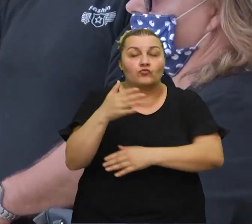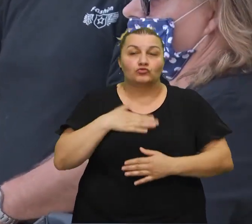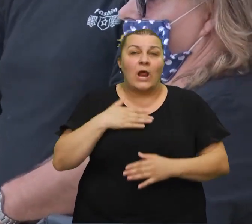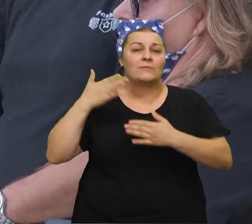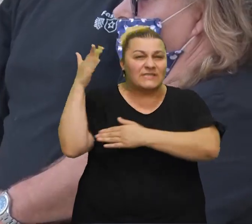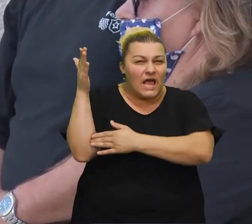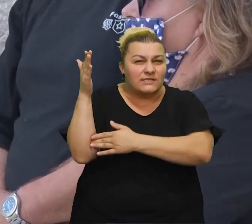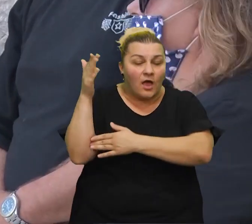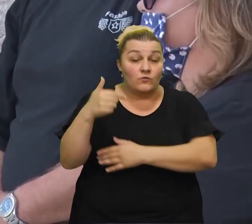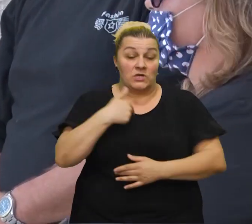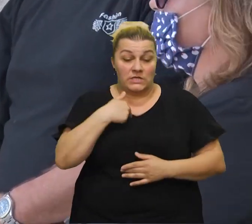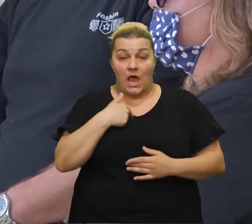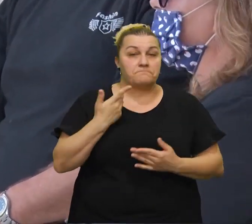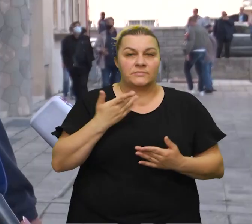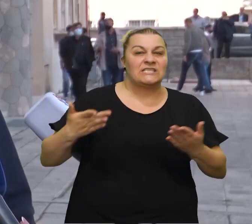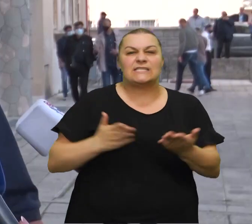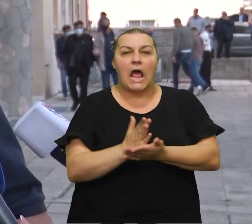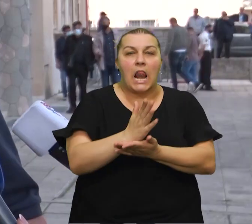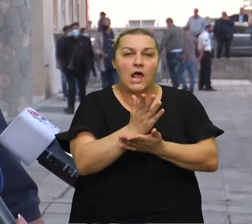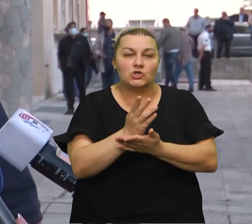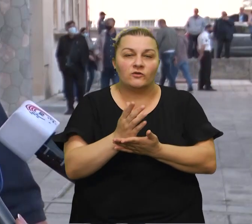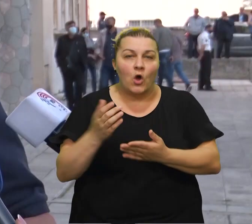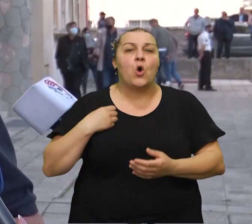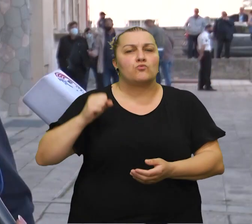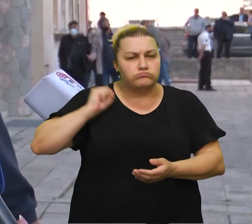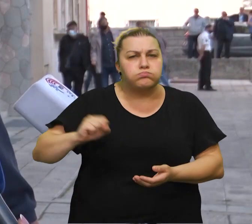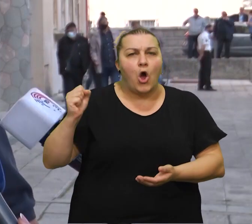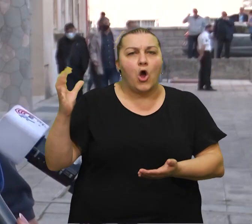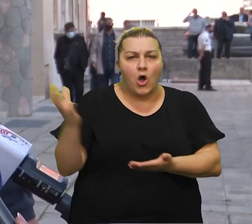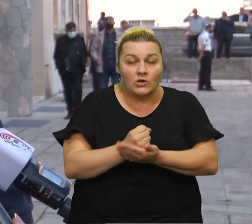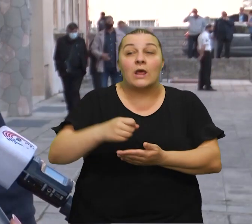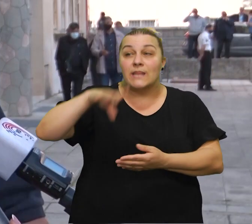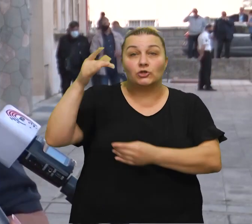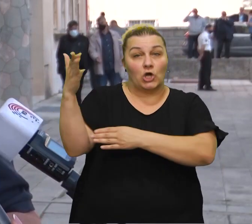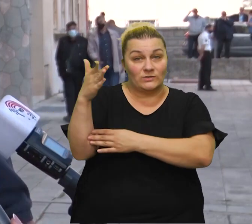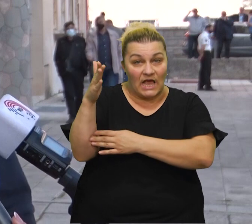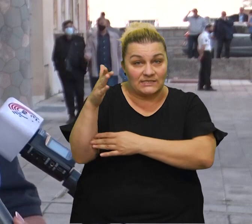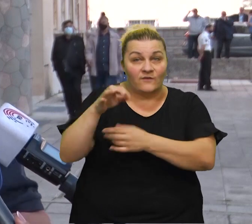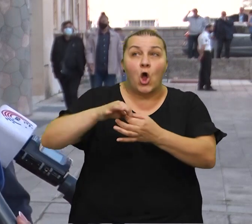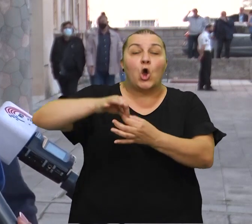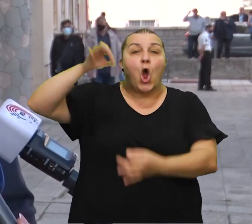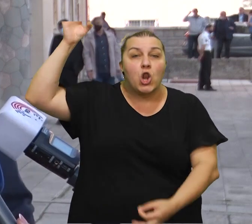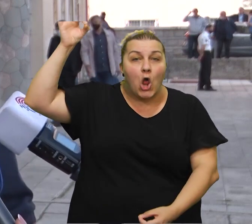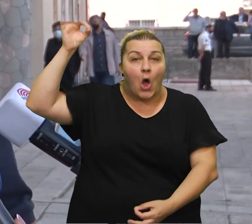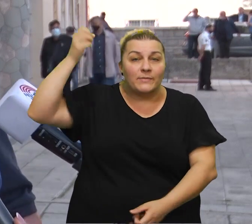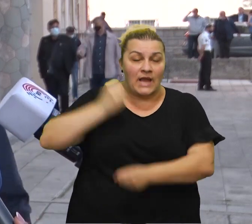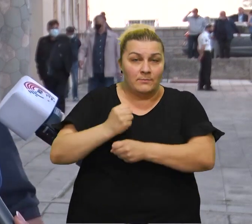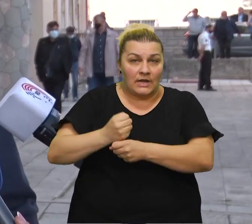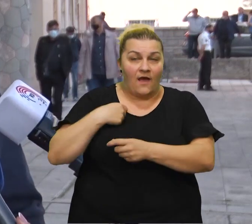zastavu i moja stanašljivost, moja upornost je tu zastavu. Našla konope, sve sam